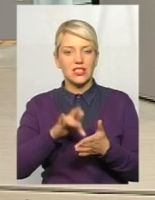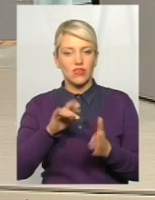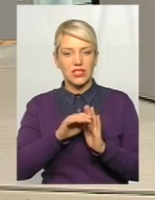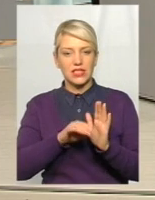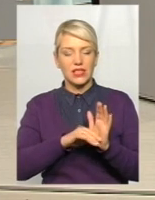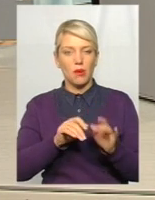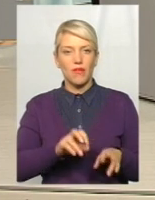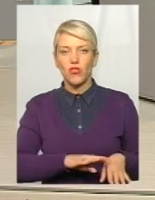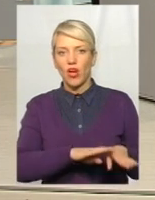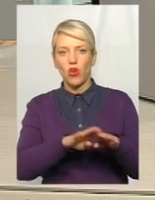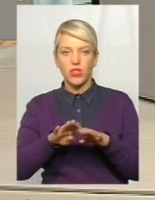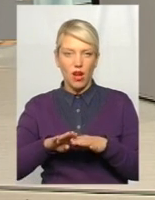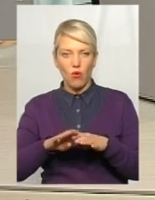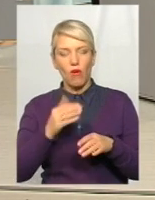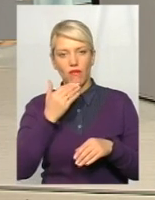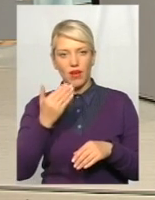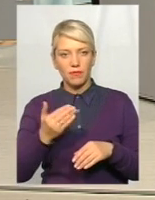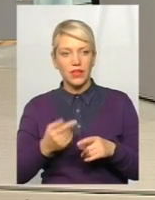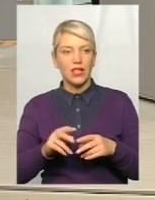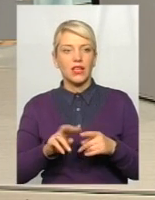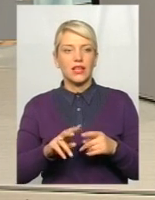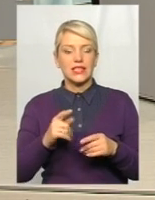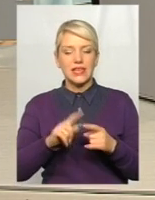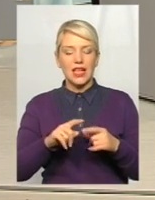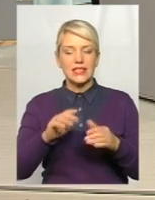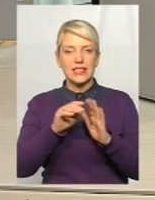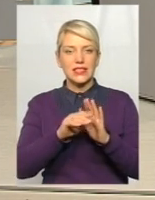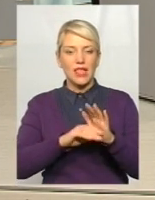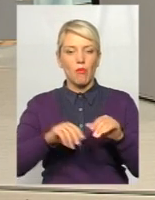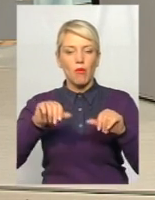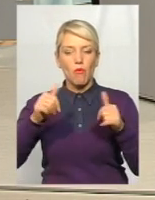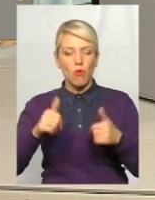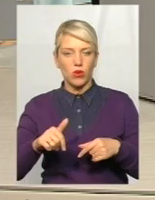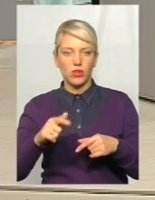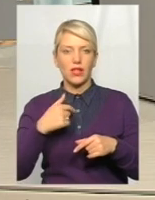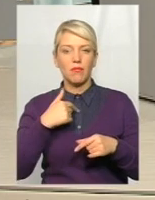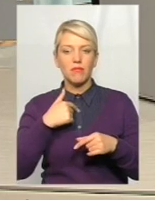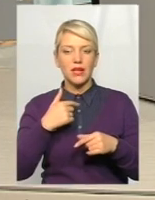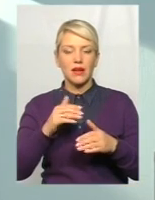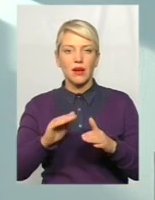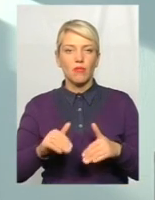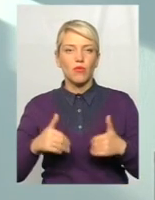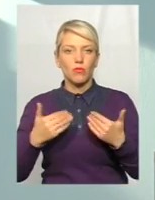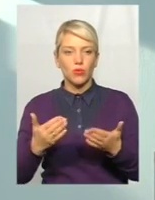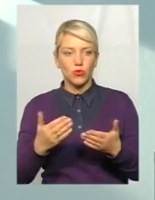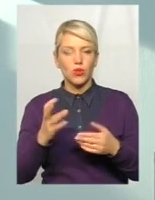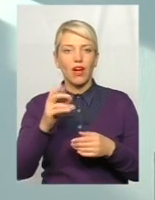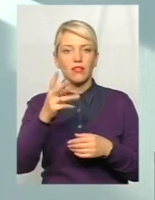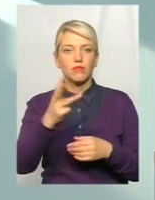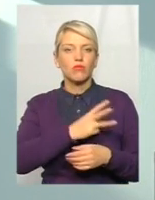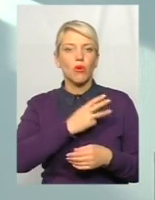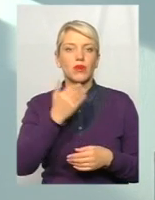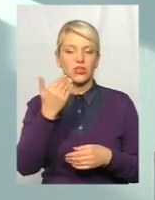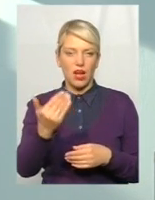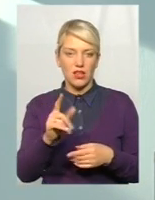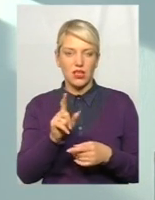система модульна, і ми завжди відчохуємося від замовлення, від побажань нашого замовлення. Ми не пропонуємо якусь коробочну версію, яка от